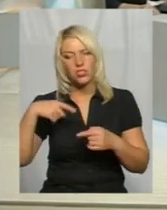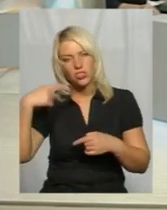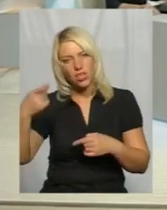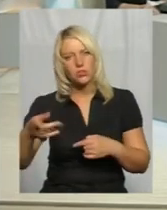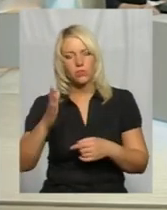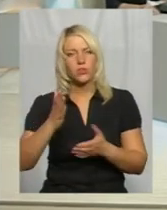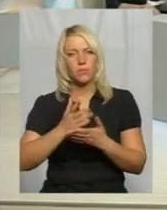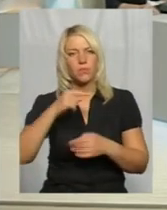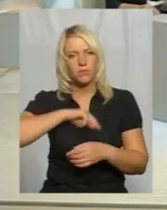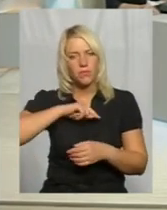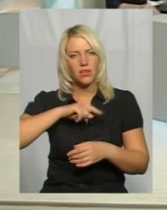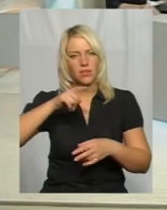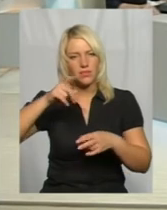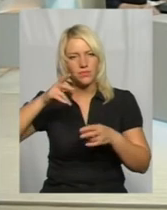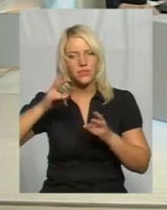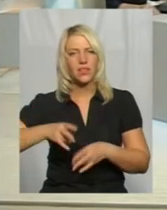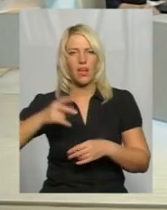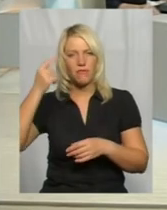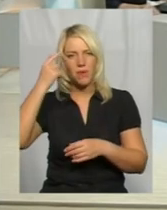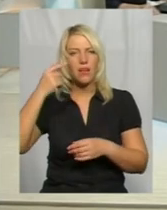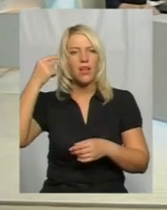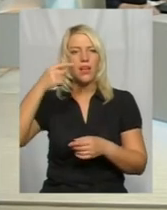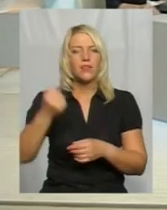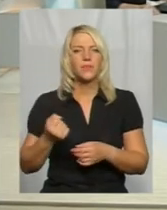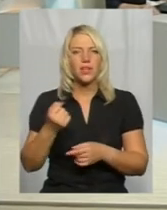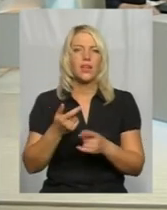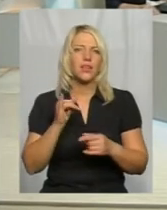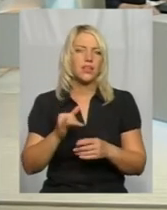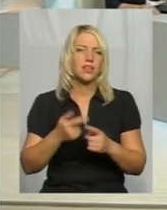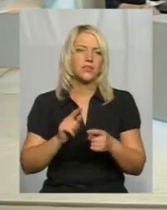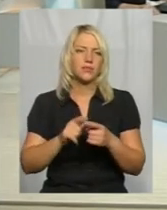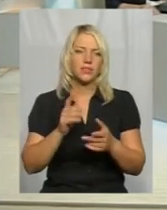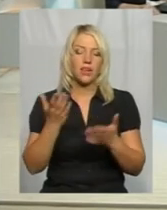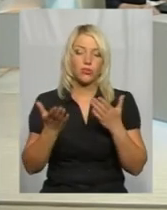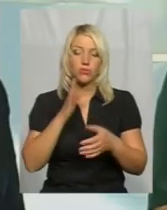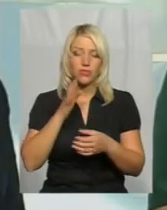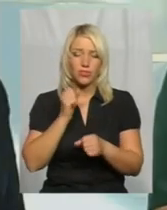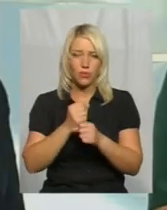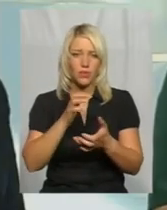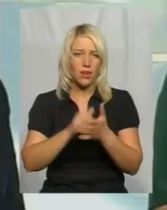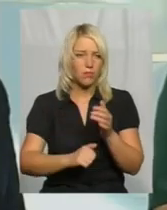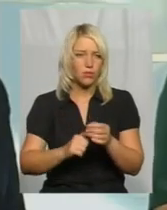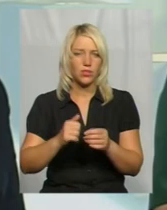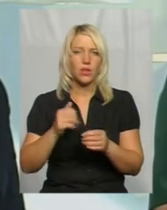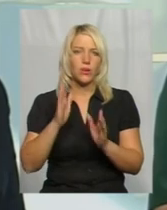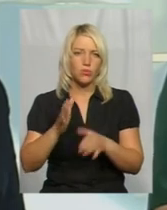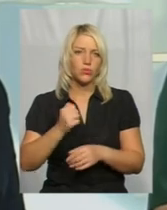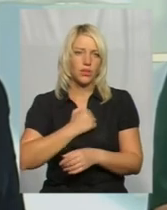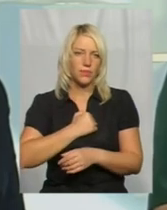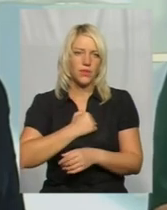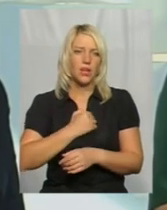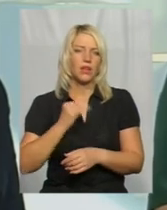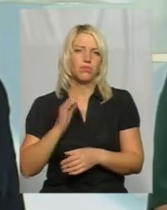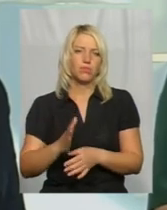І, я думаю, що не існує нормальної жінки, яка, зробивши аборт з тих ще інших проблем, вона згодом про це десь не шкодувала і не